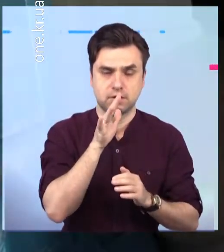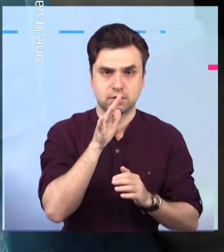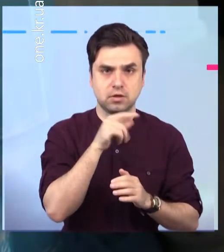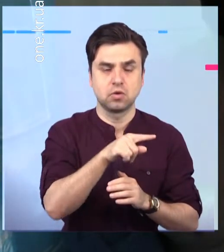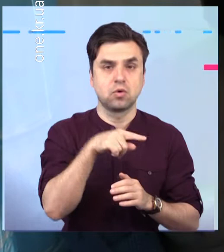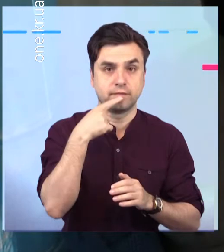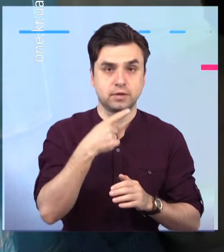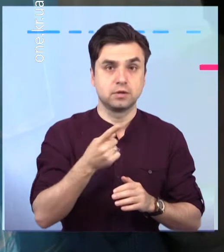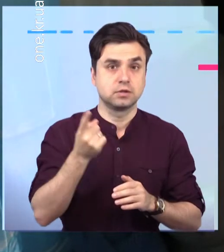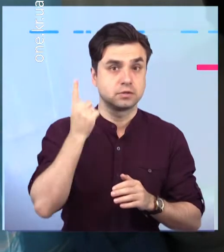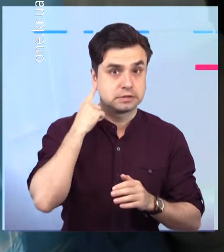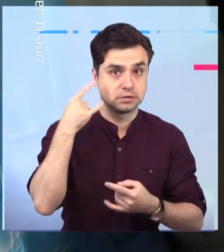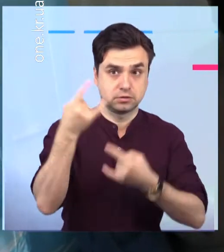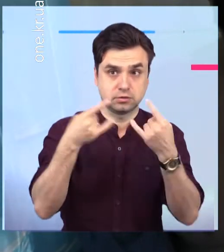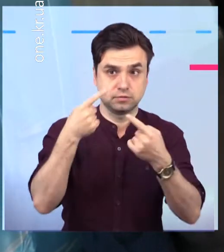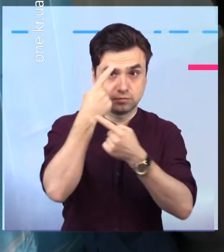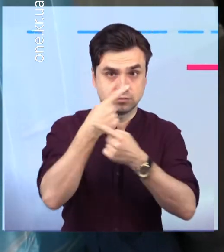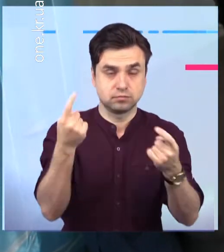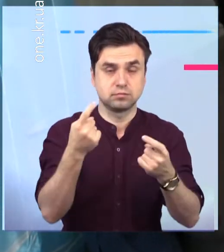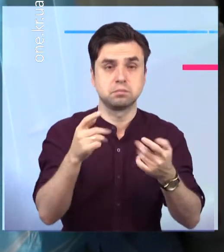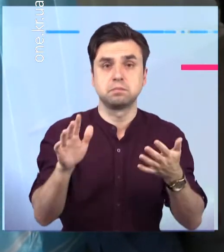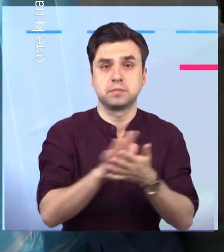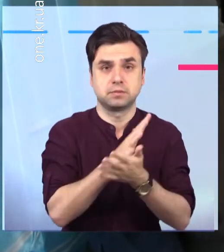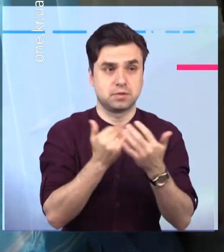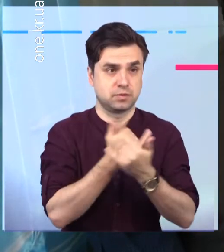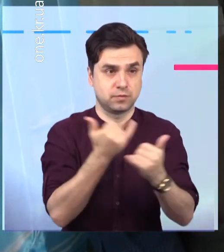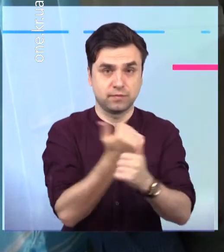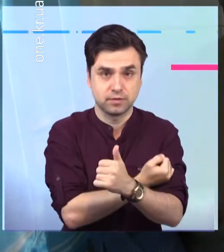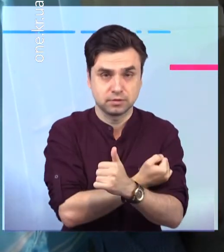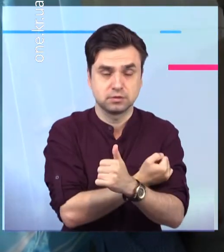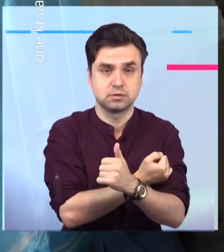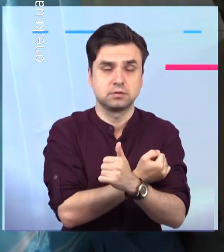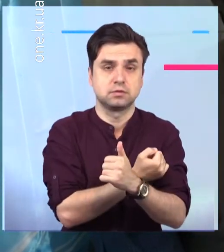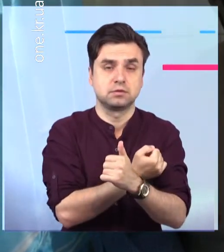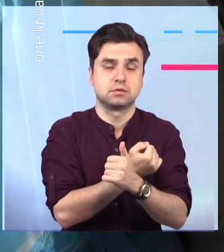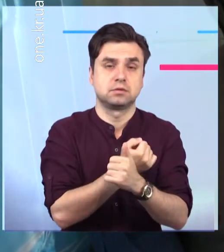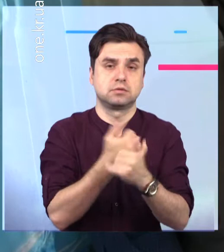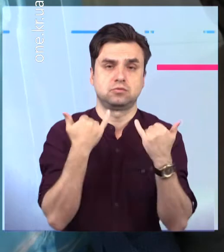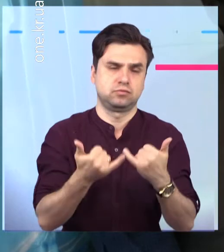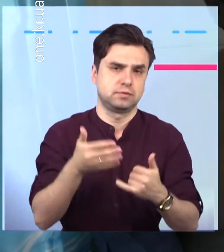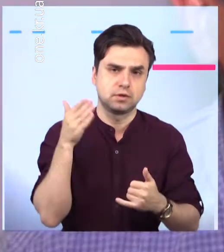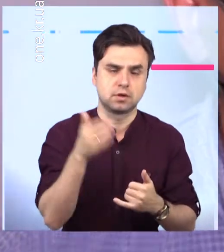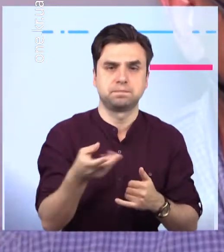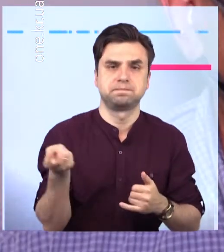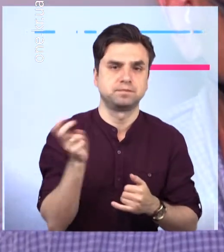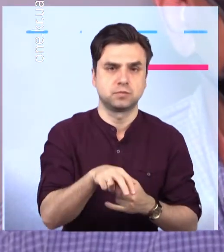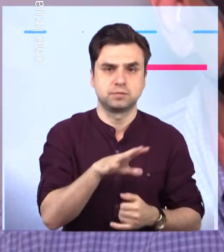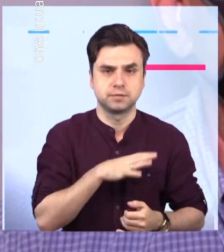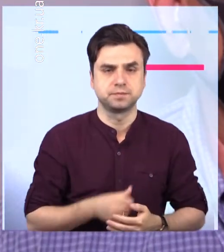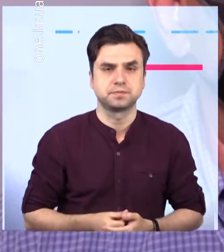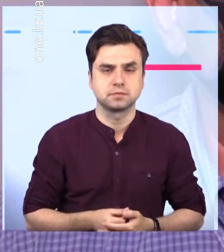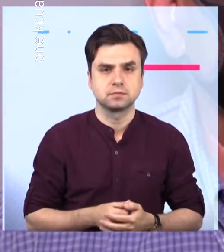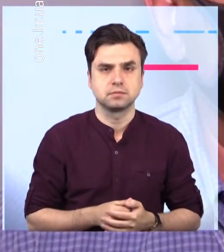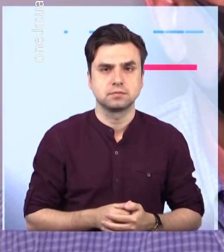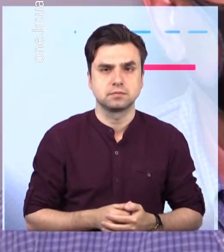роки. Говорить, щойно почув по телевізору, що в амбулаторії буде проводитися безкоштовне щеплення вакциною коронавак, негає в часу та